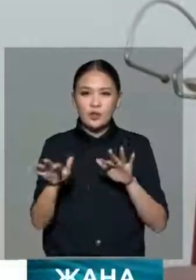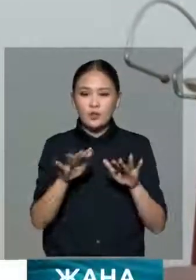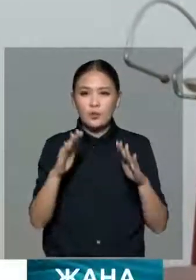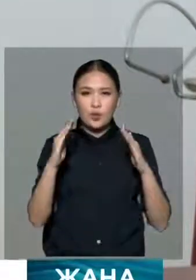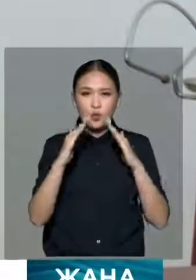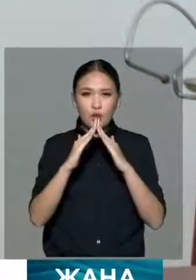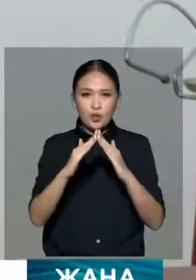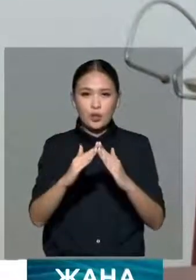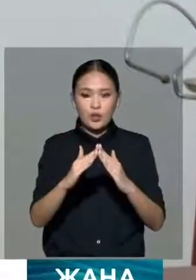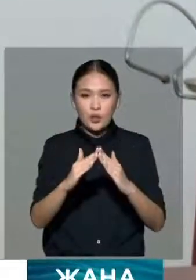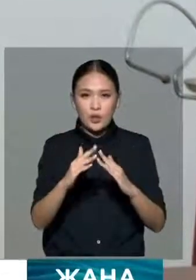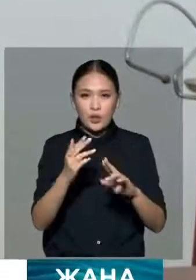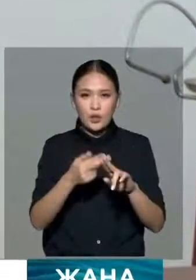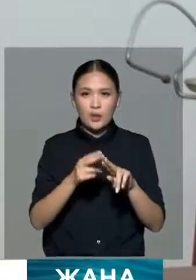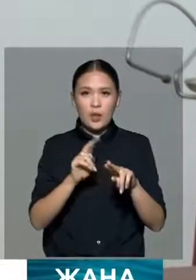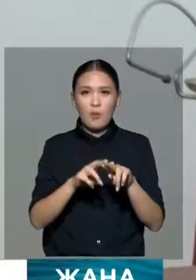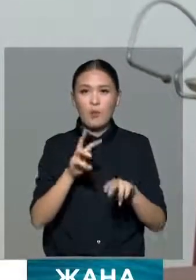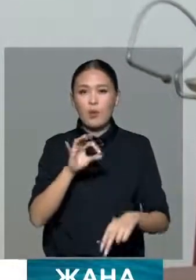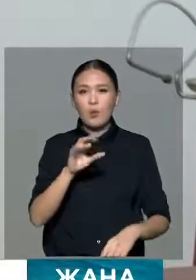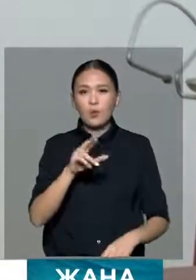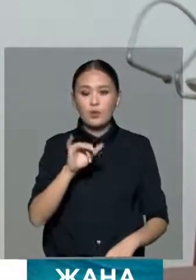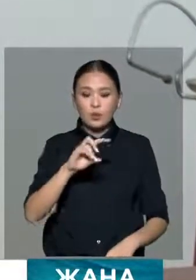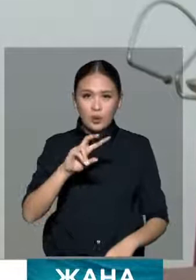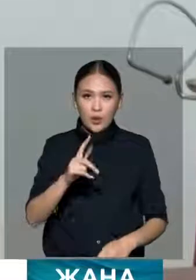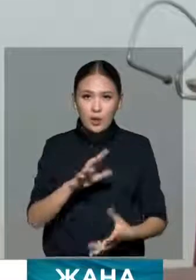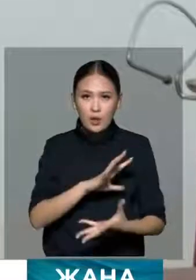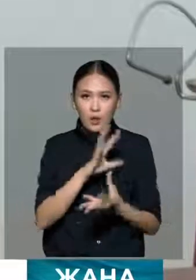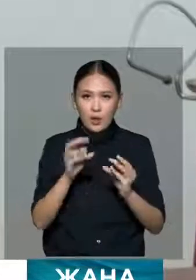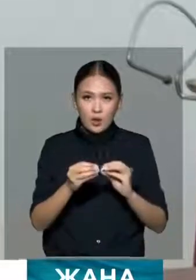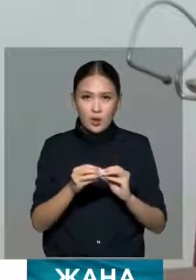бұл үшін модульні комплексет,